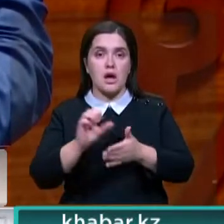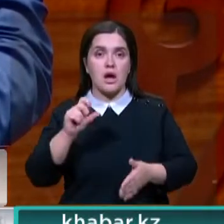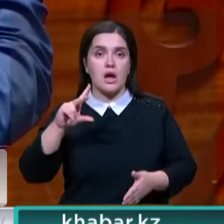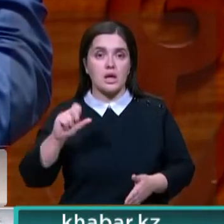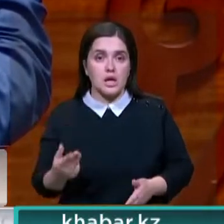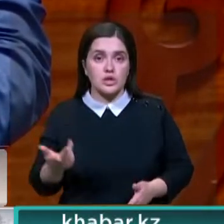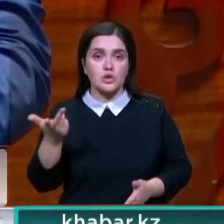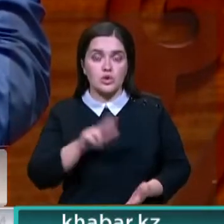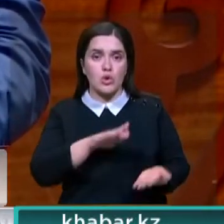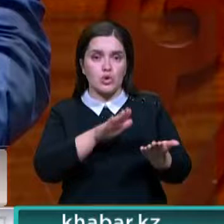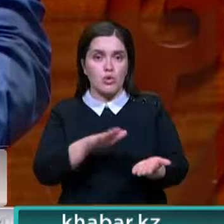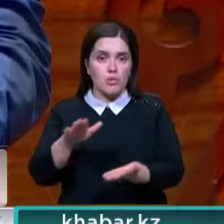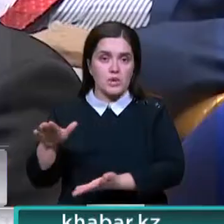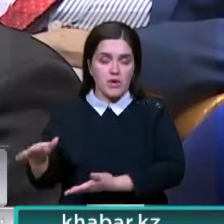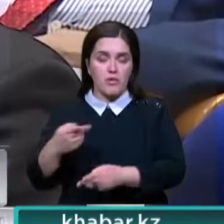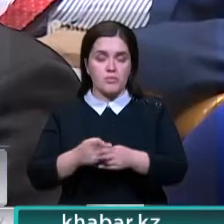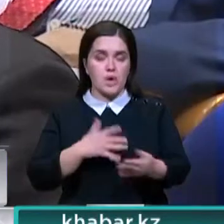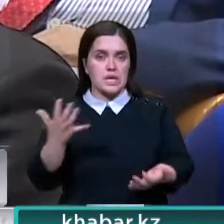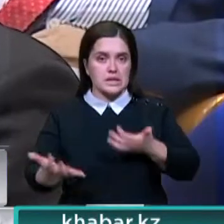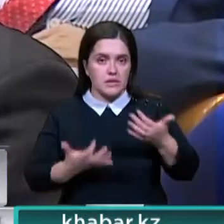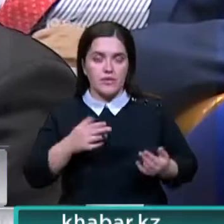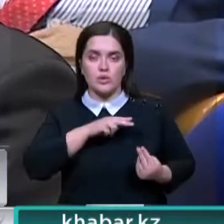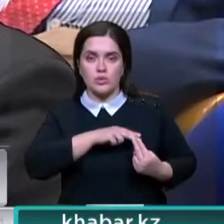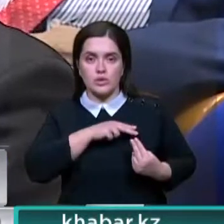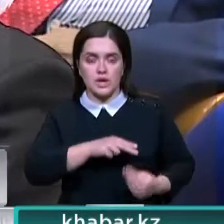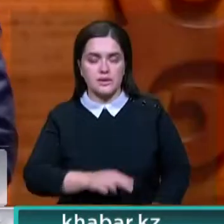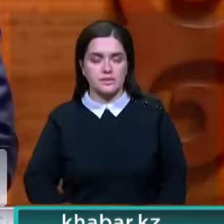основе трехтомного фундаментального исследовательского труда.